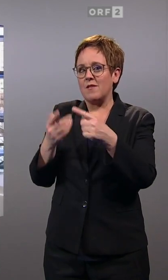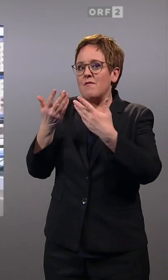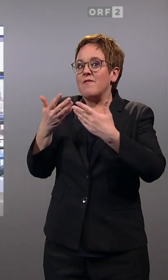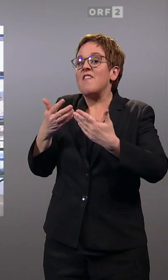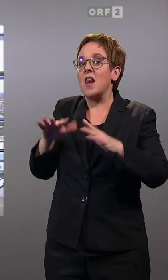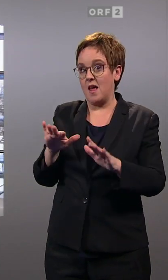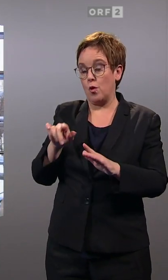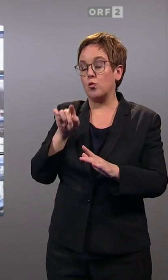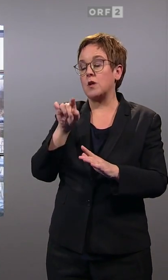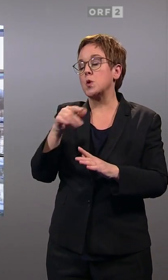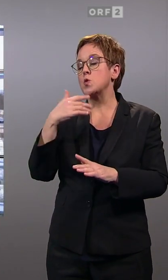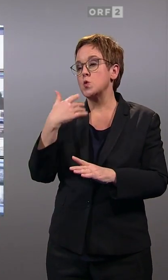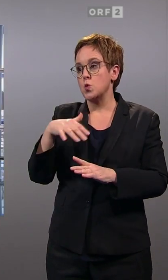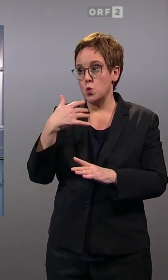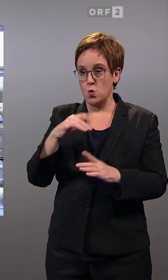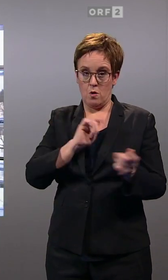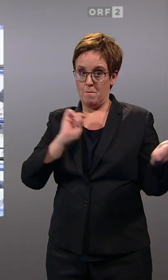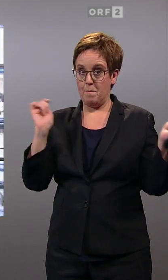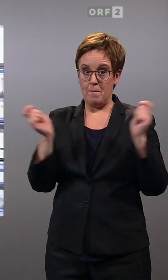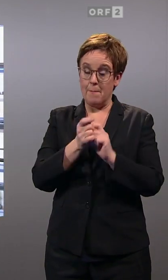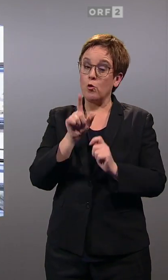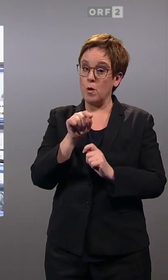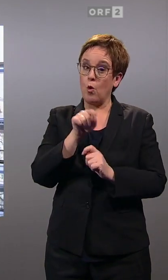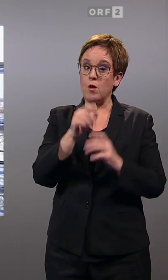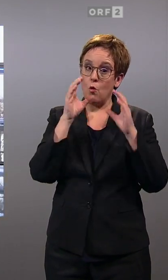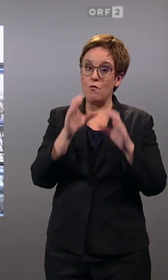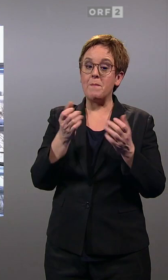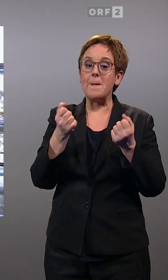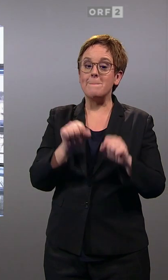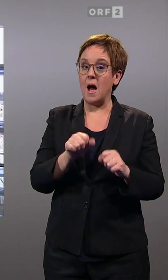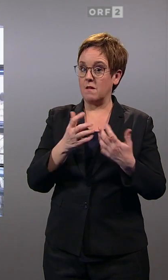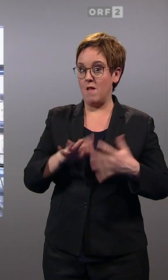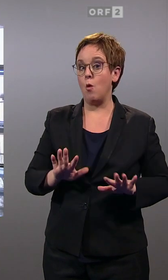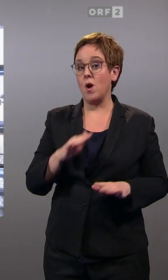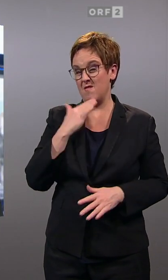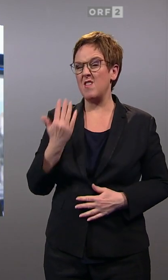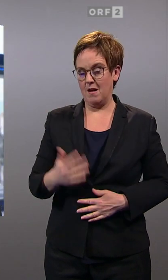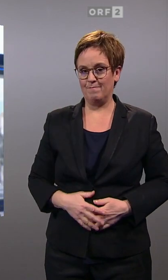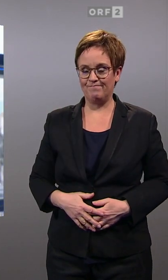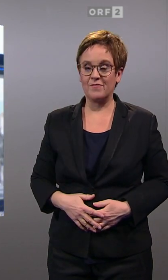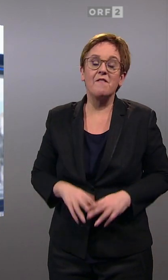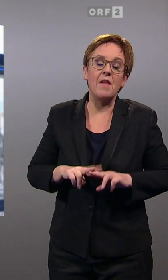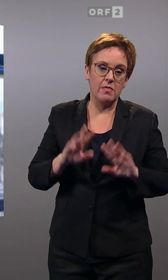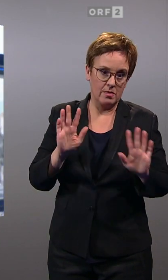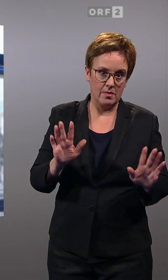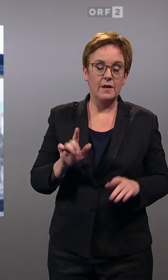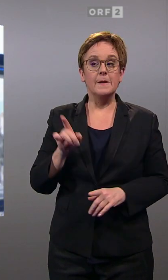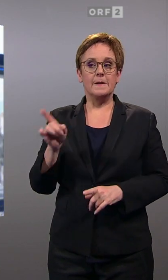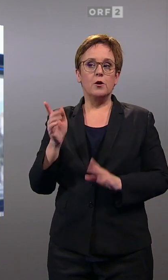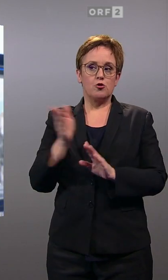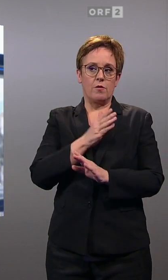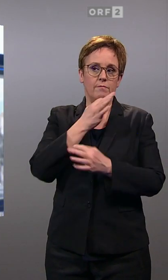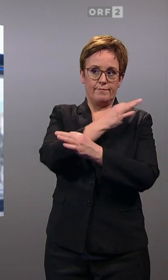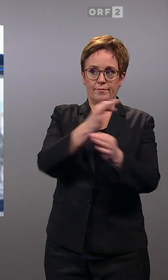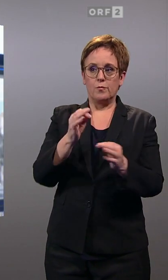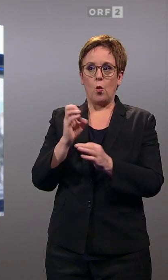wäre eine große Veränderung und ein großer Machtverlust für die ÖVP. Es gab im Vorfeld dieses Wahltages ja schon noch eine Vorwahlbefragung, die der UEF